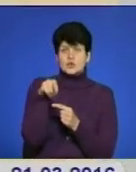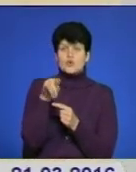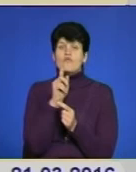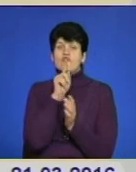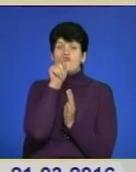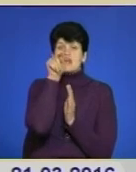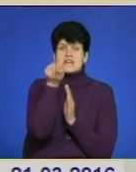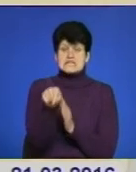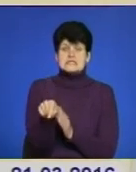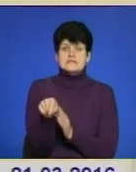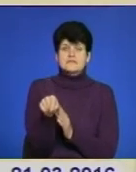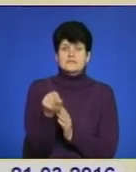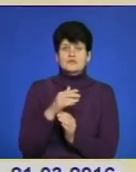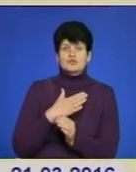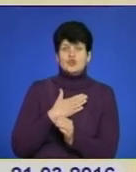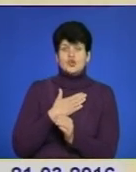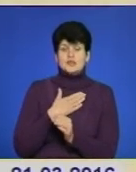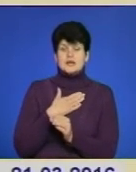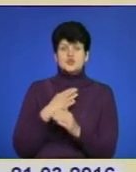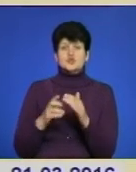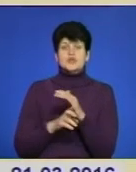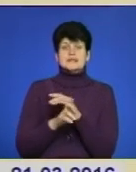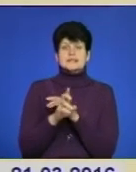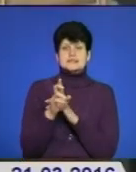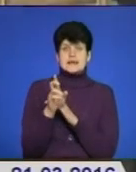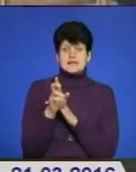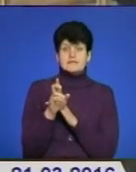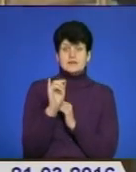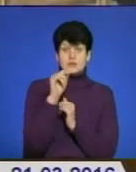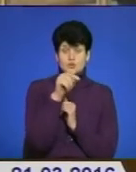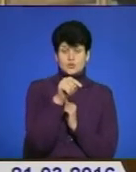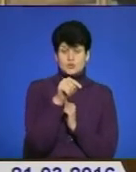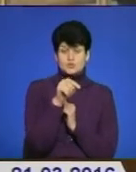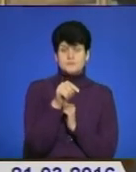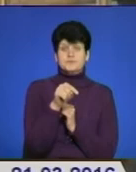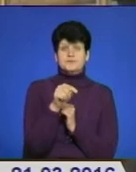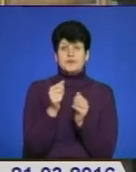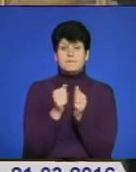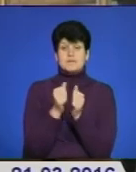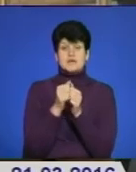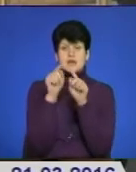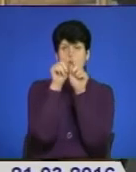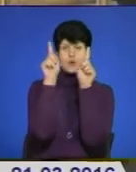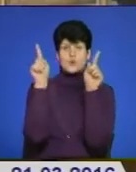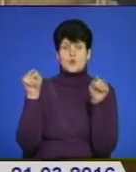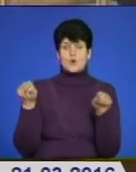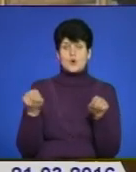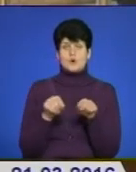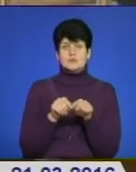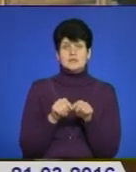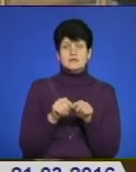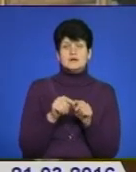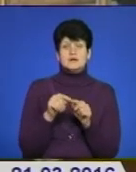до нашої церкви. І тут коло образа апостола Тадея,